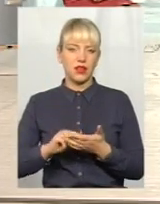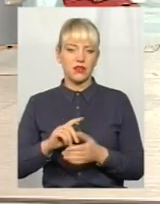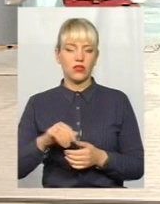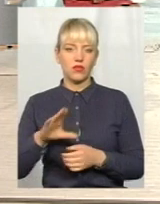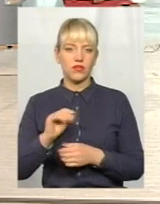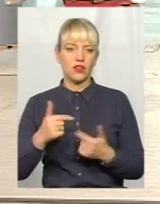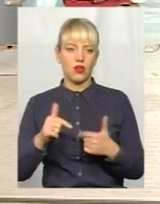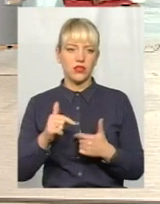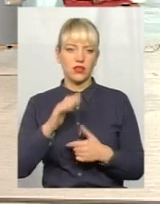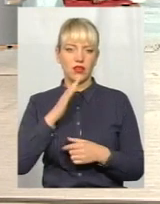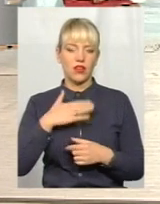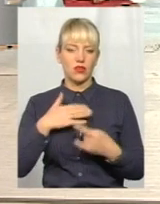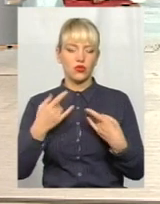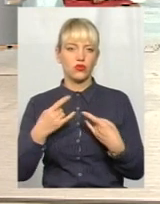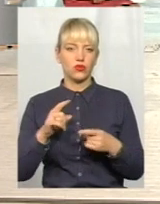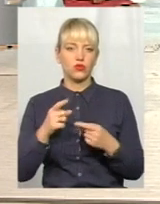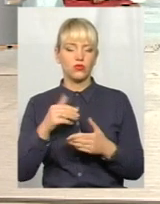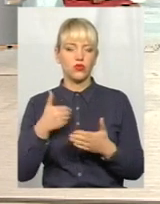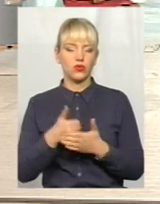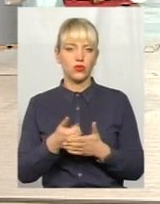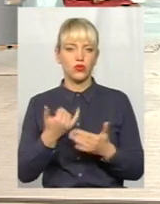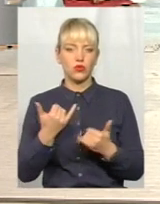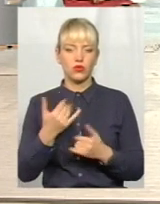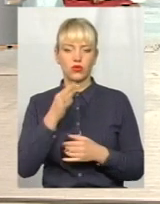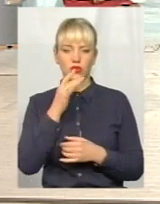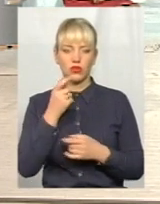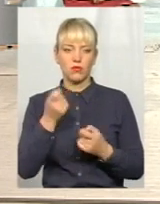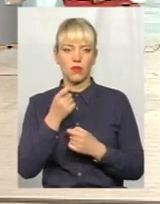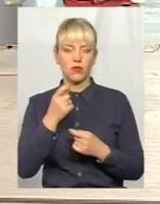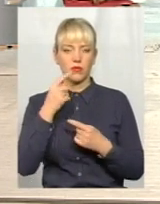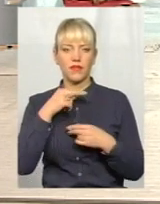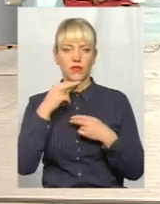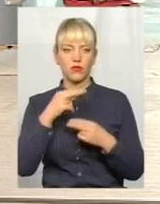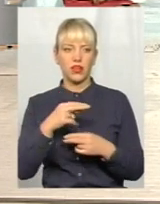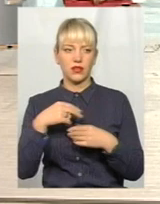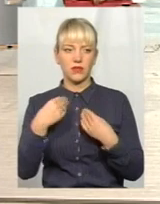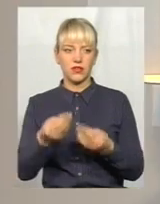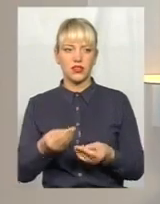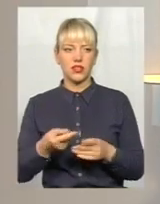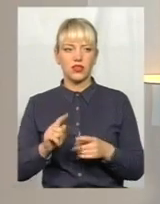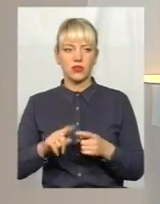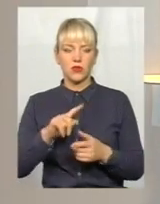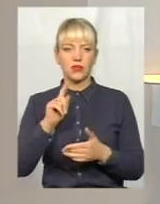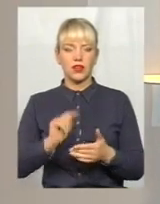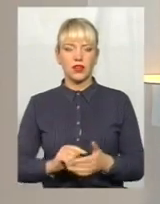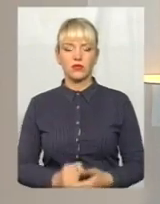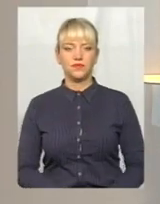будь ласка, чому до цього часу так мало уваги привертається цьому питанню? Пане Борис, я думаю, ви почнете.